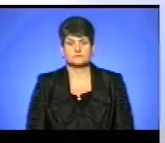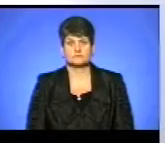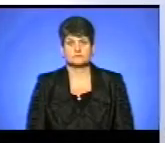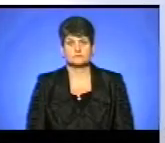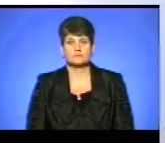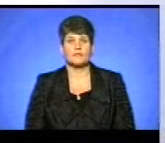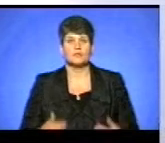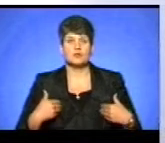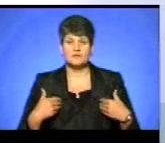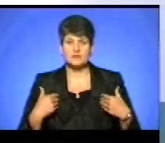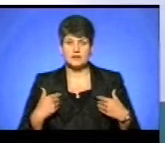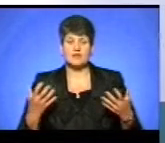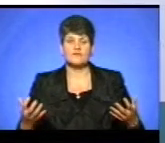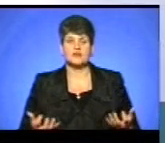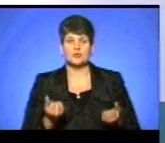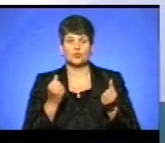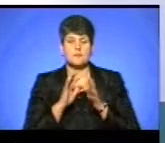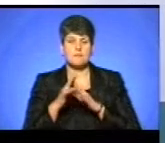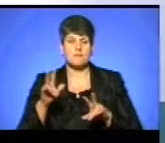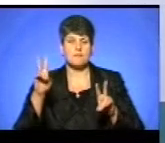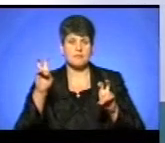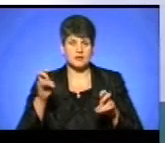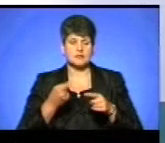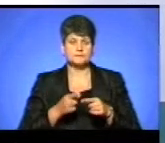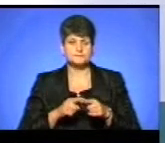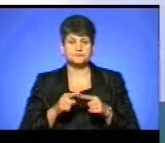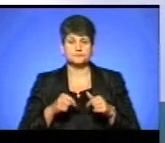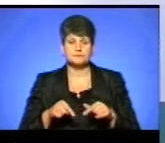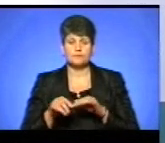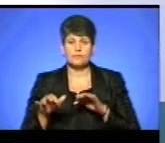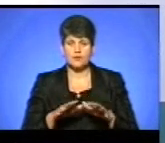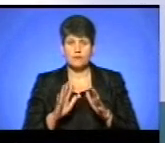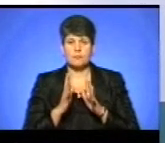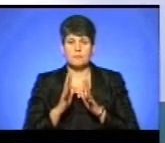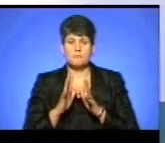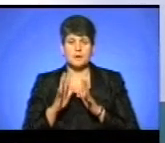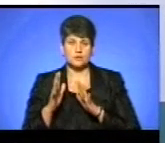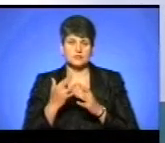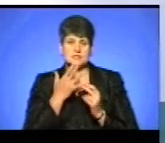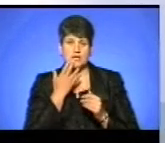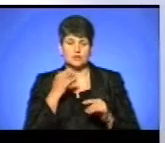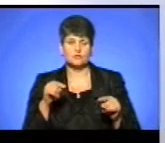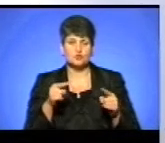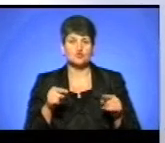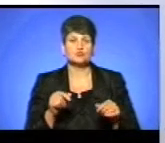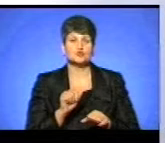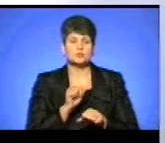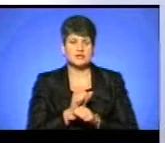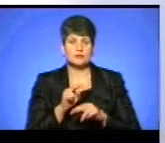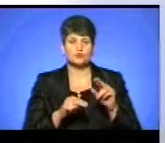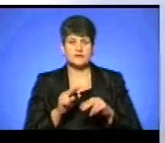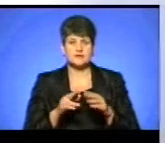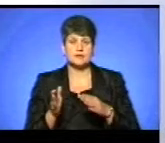Мої вітання. Врятуй парк. Таку акцію організували цернополяни у парку національного відродження, щоб зупинити будівництво. Між